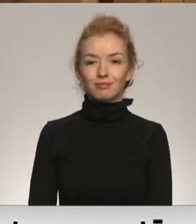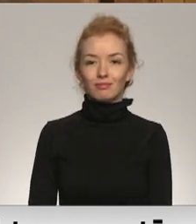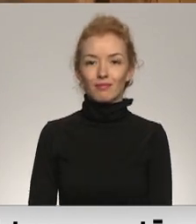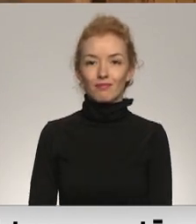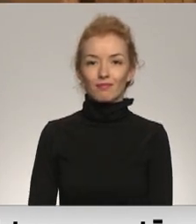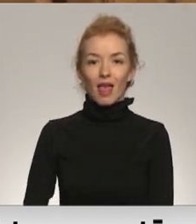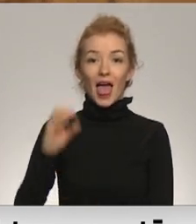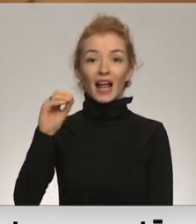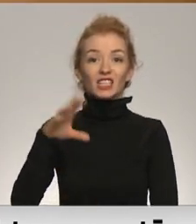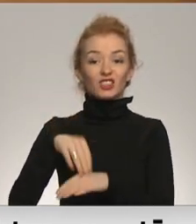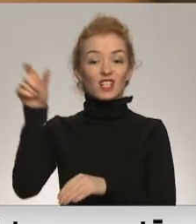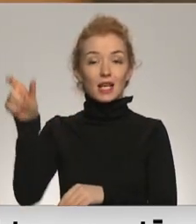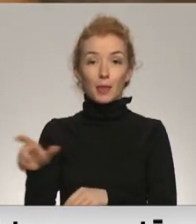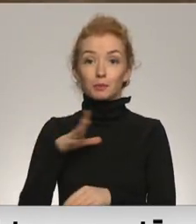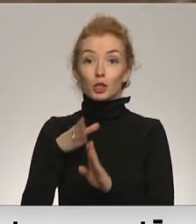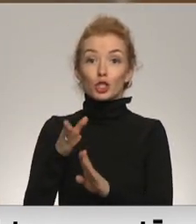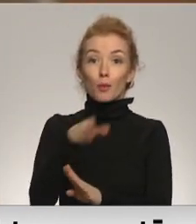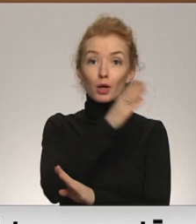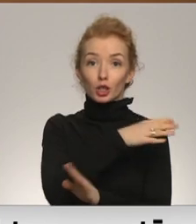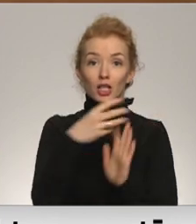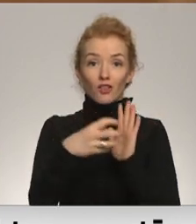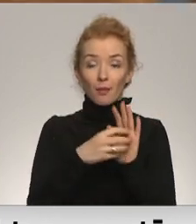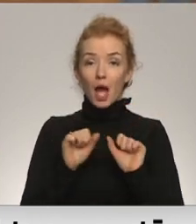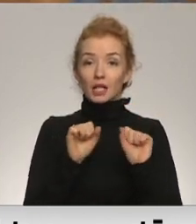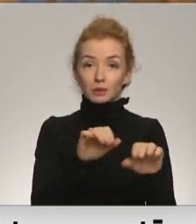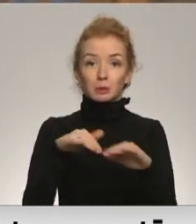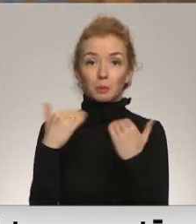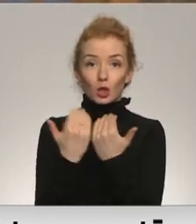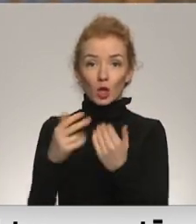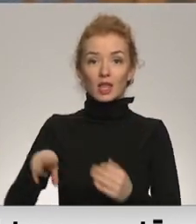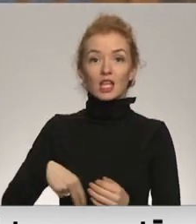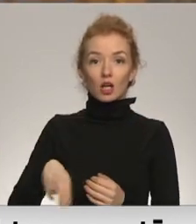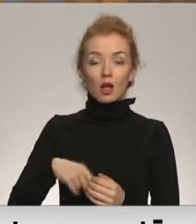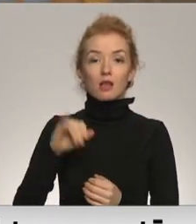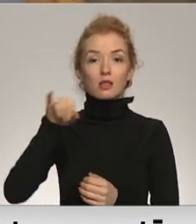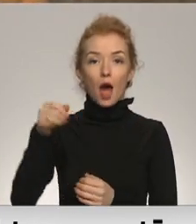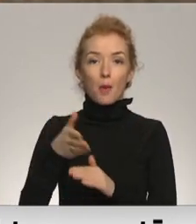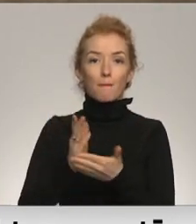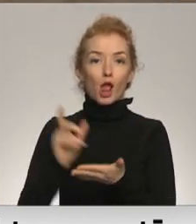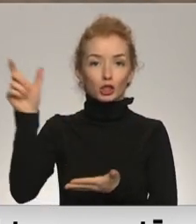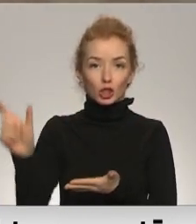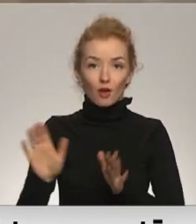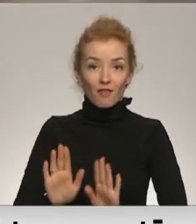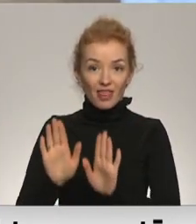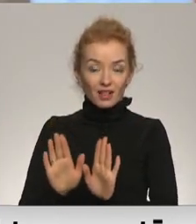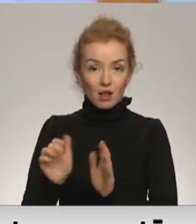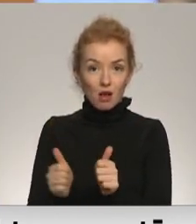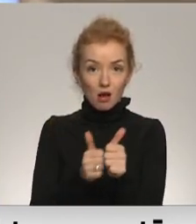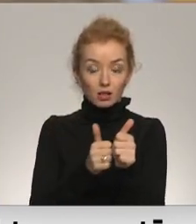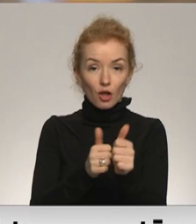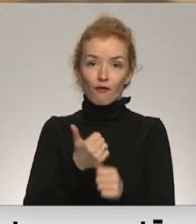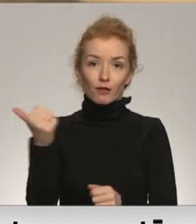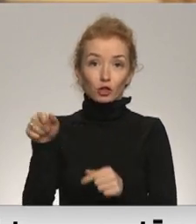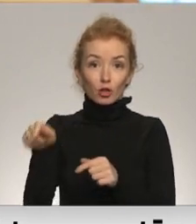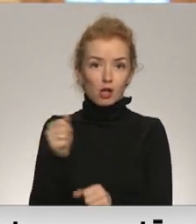Egils Zviedris bija viens no iepriekšējās atversmes aizsardzības biroja direktora Jāņa Maizīša vietniekiem. Drošības struktūrā Zviedris